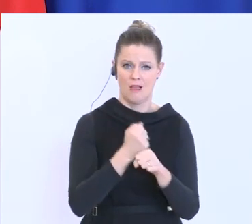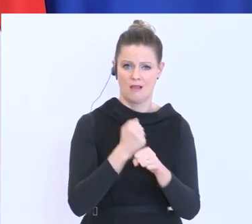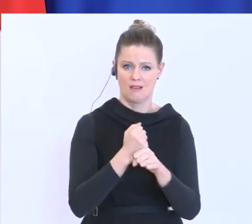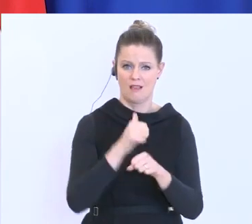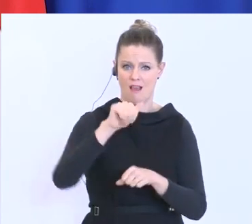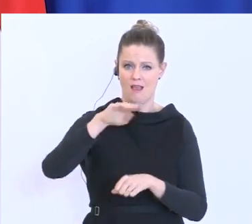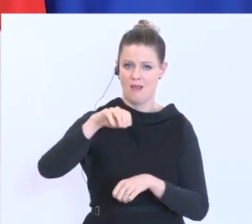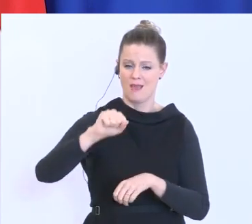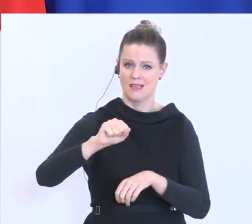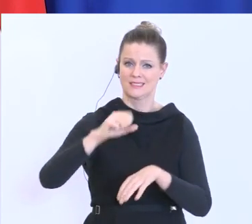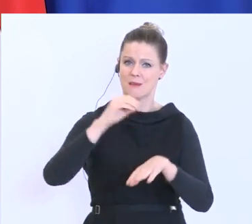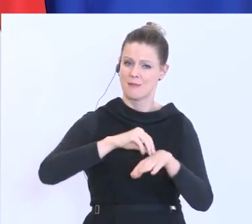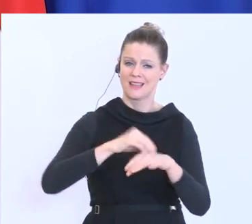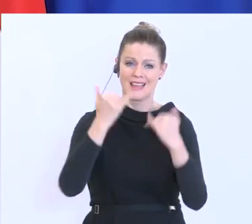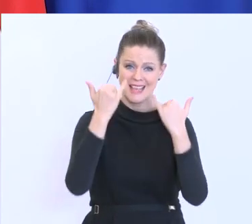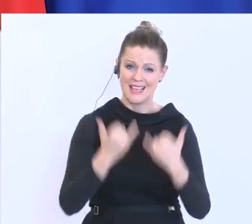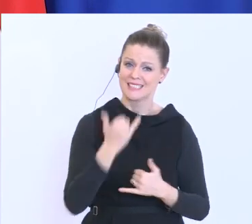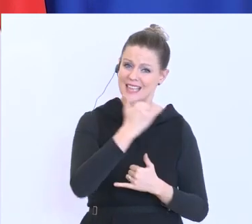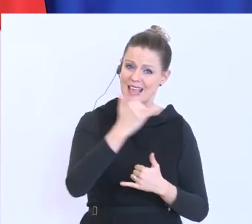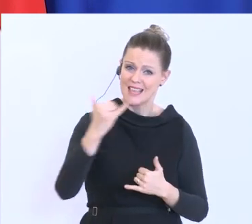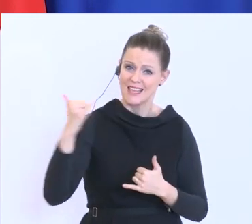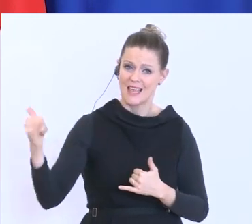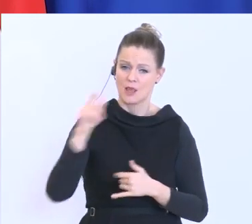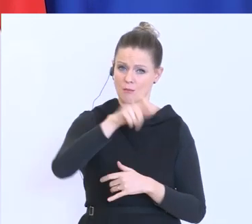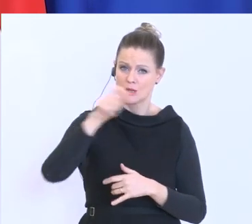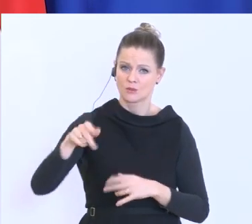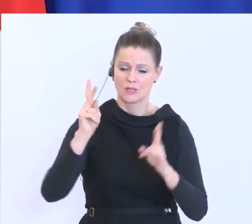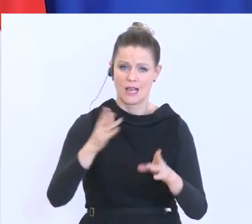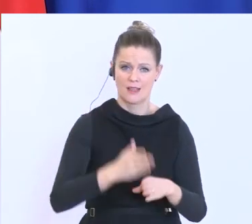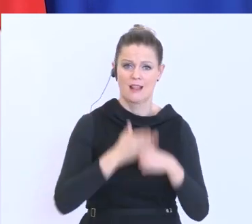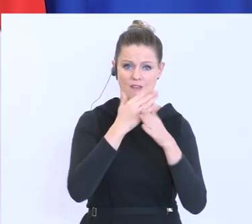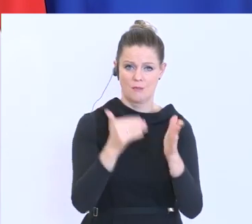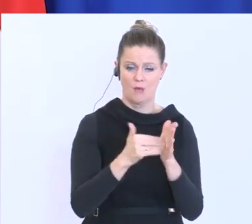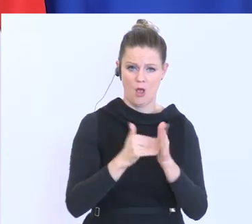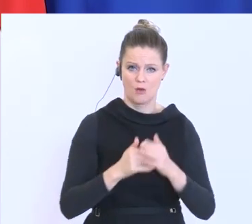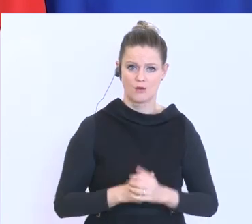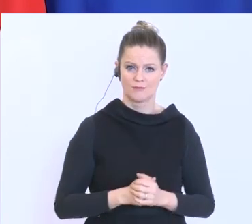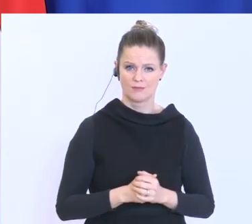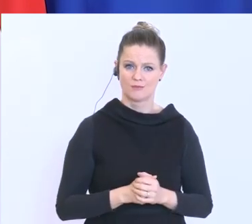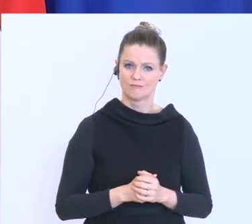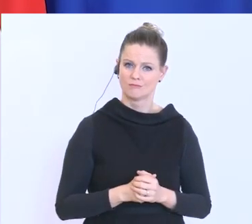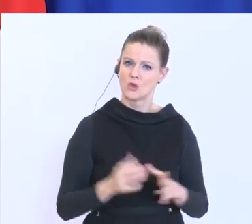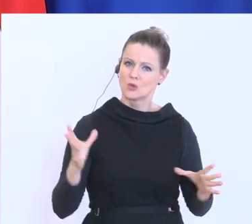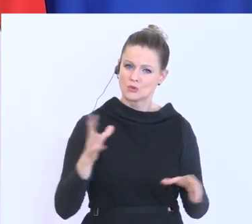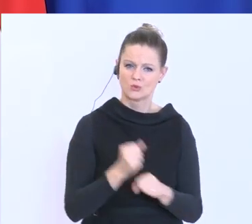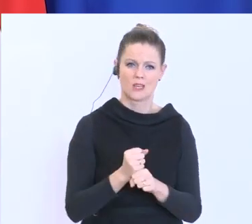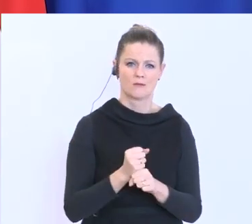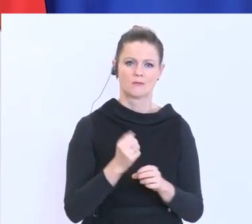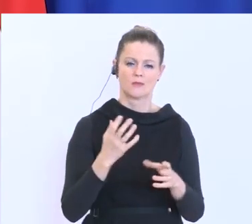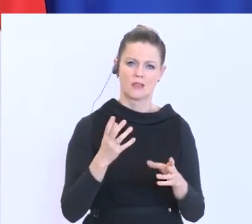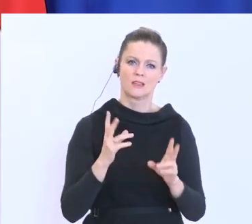euch bitte beim AMS. Wir brauchen jetzt jede helfende Hand. Durchhalten und gemeinsam schaffen wir das.